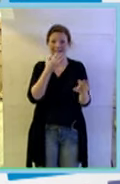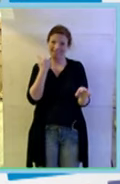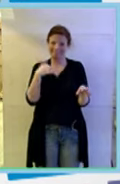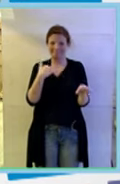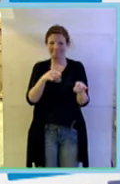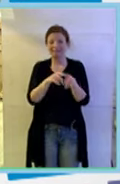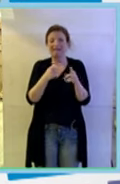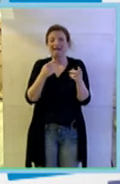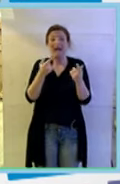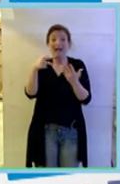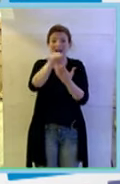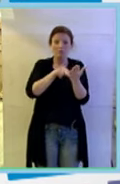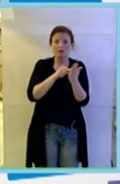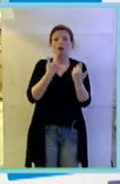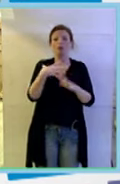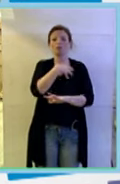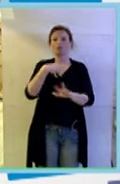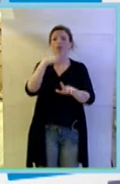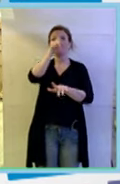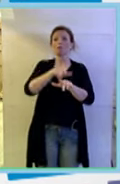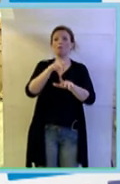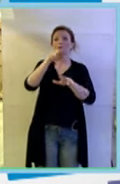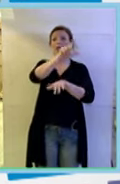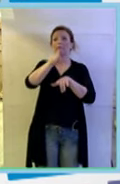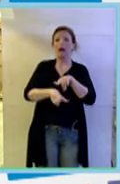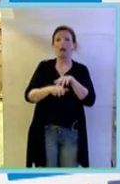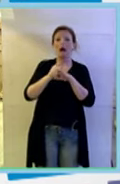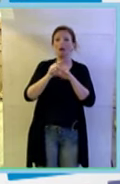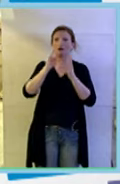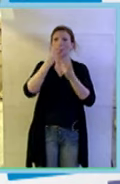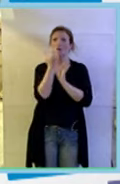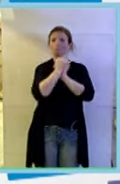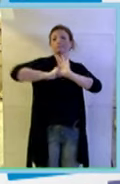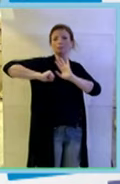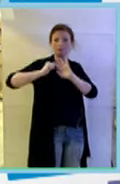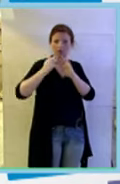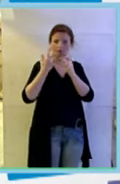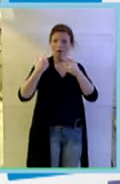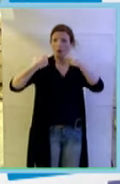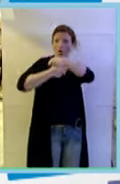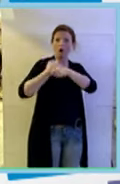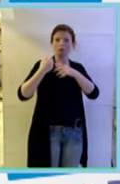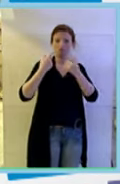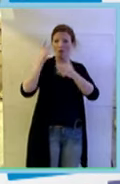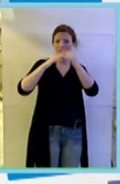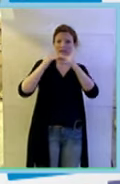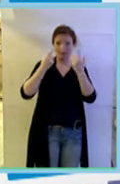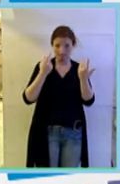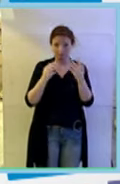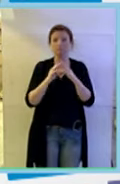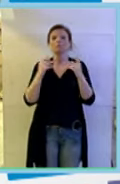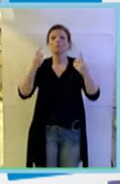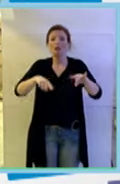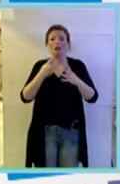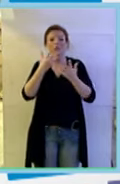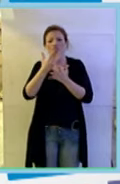scritto scienziato italiano si ribella, si ribella contro il Senti, immagino l'attenzione dei giornali italiani